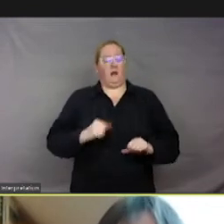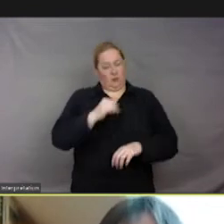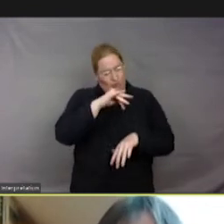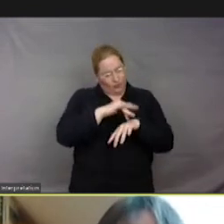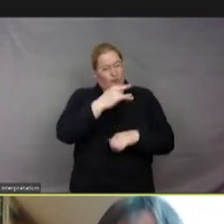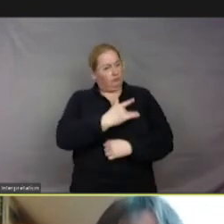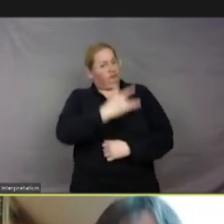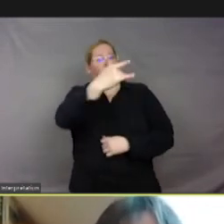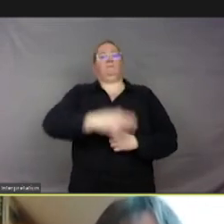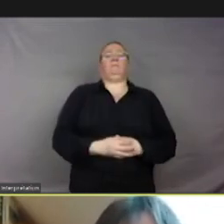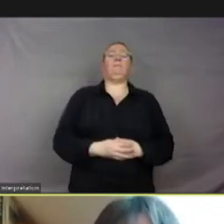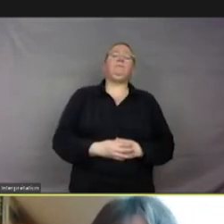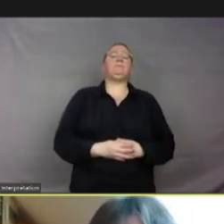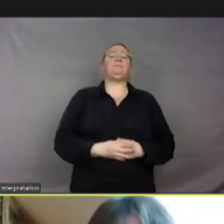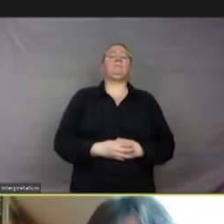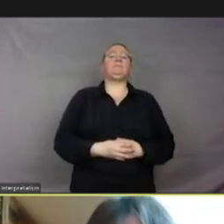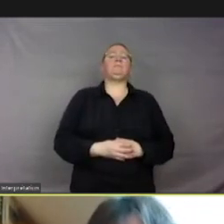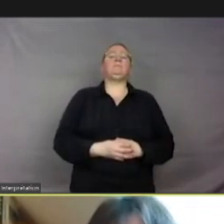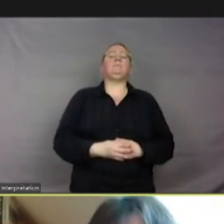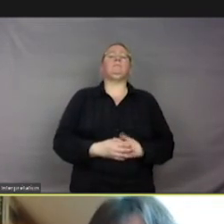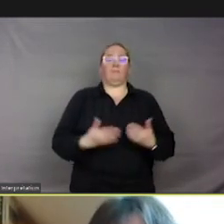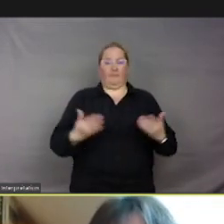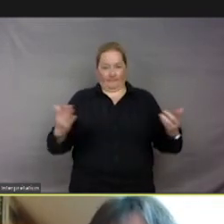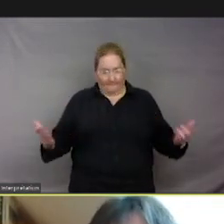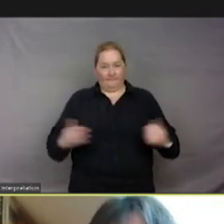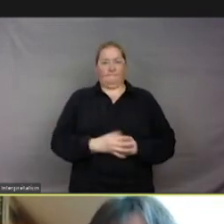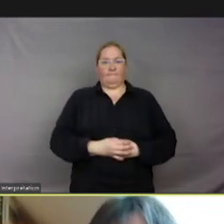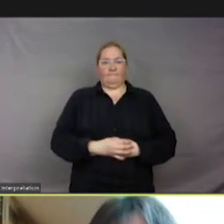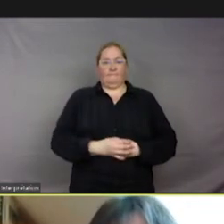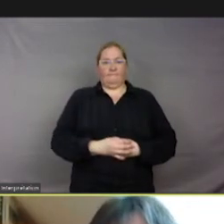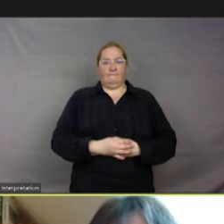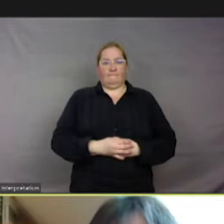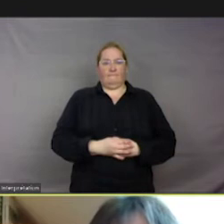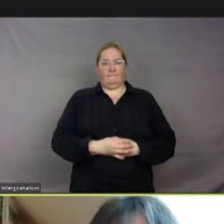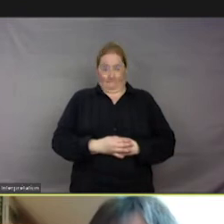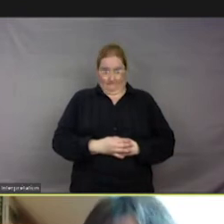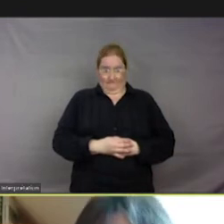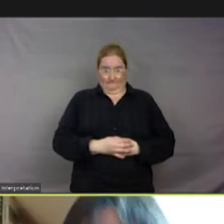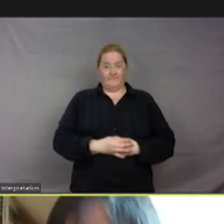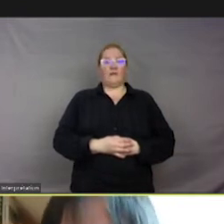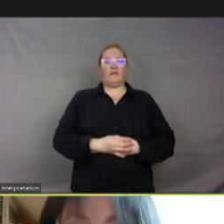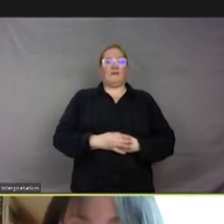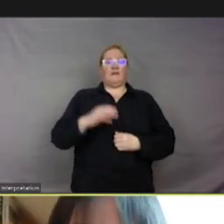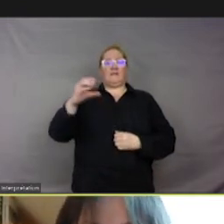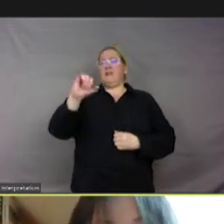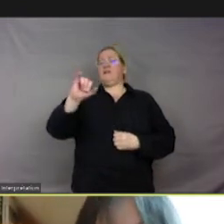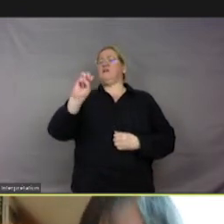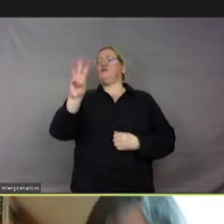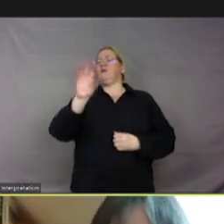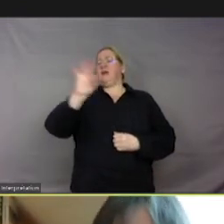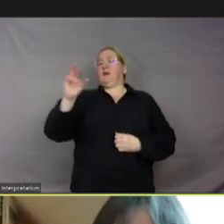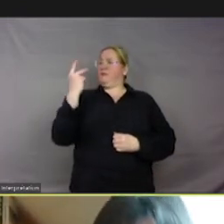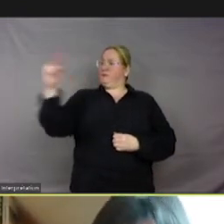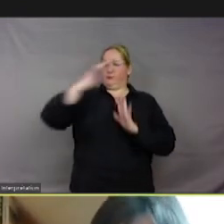Alors, j'avais repéré ce rapport de synthèse de CIWOF, qui disait